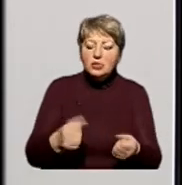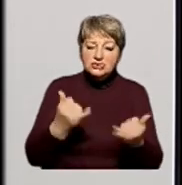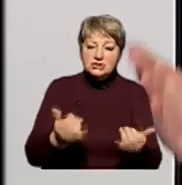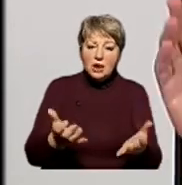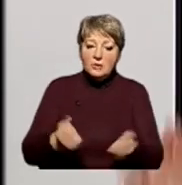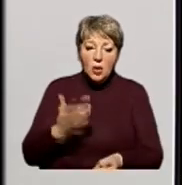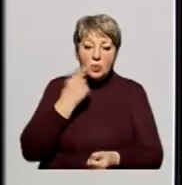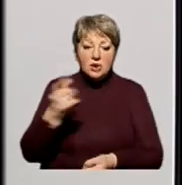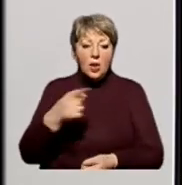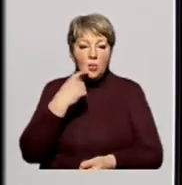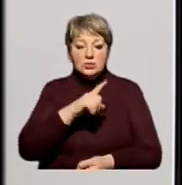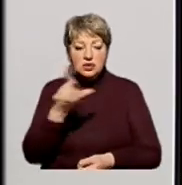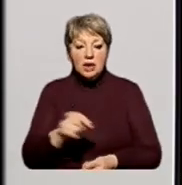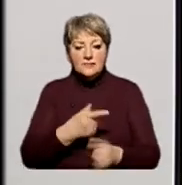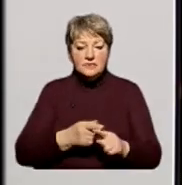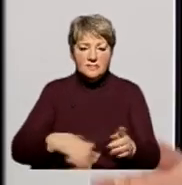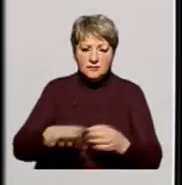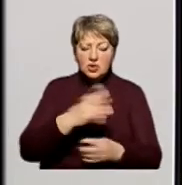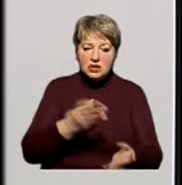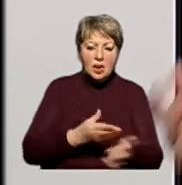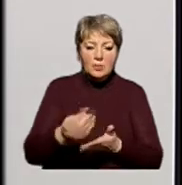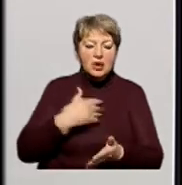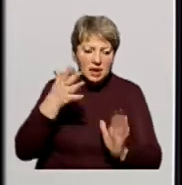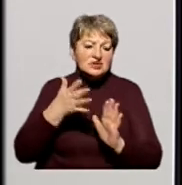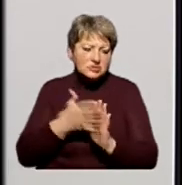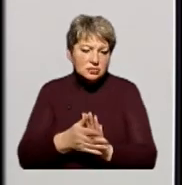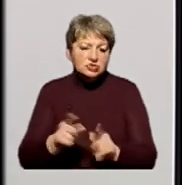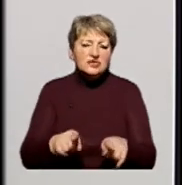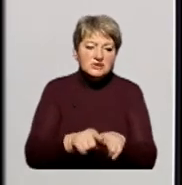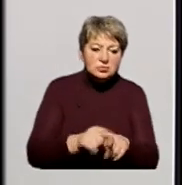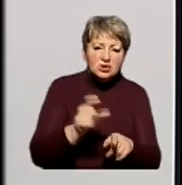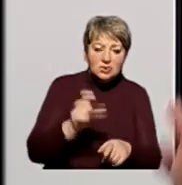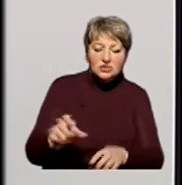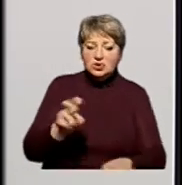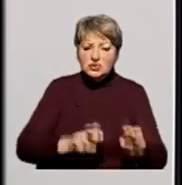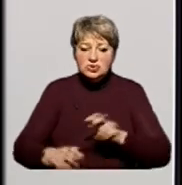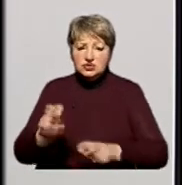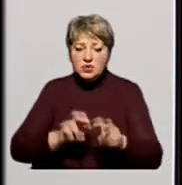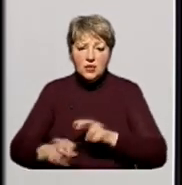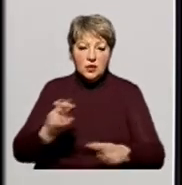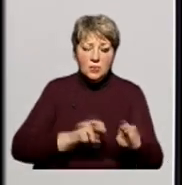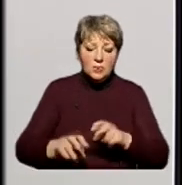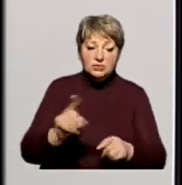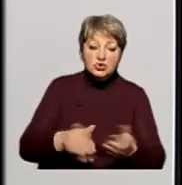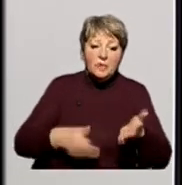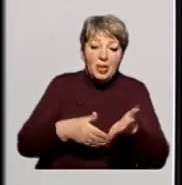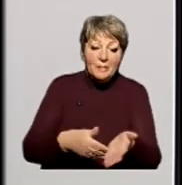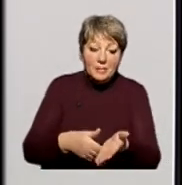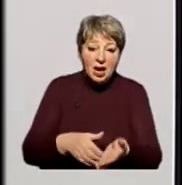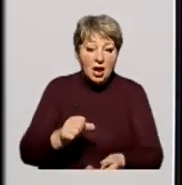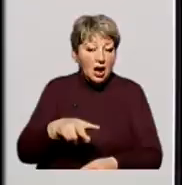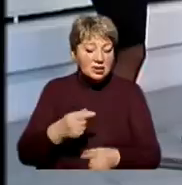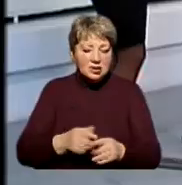отримати, коли їй там кажуть, що за все треба платити? Так, я розумію, що все одно якось люди знаходять можливості, лікарі золоті, вони намагаються людям помогти.